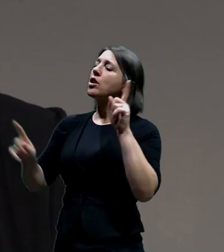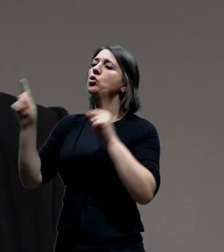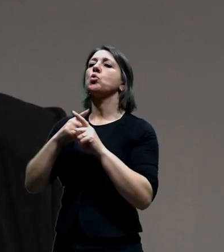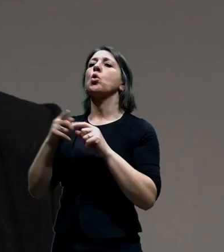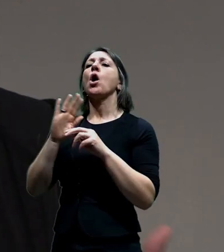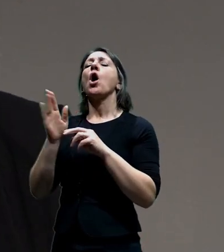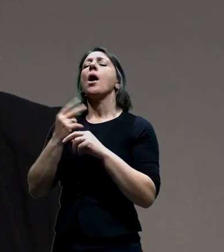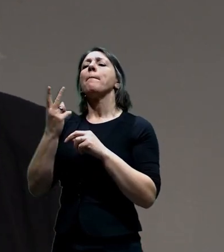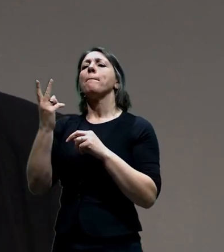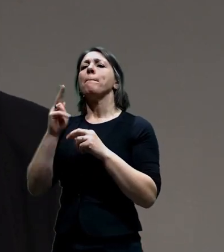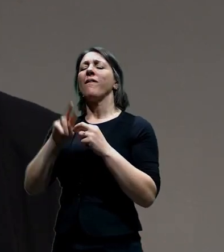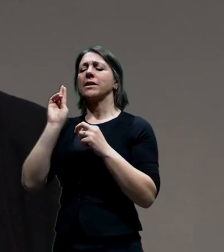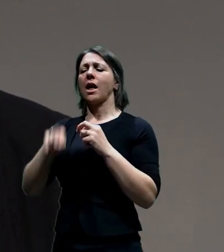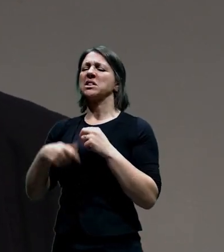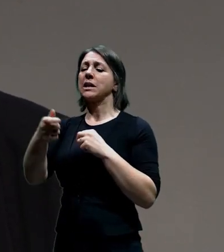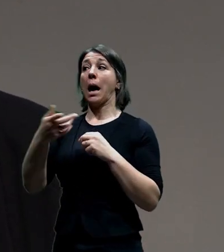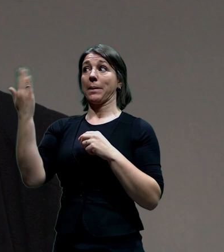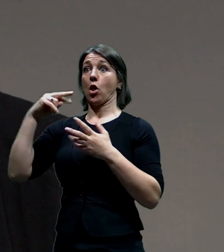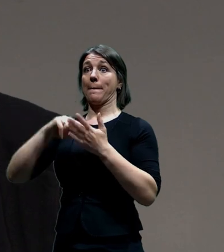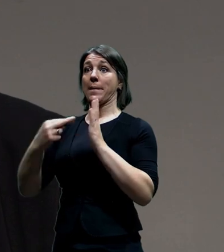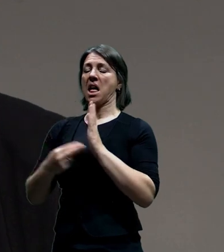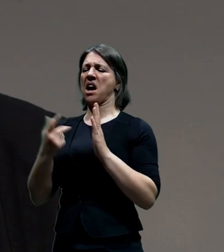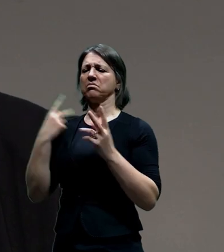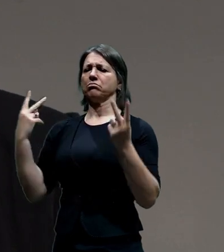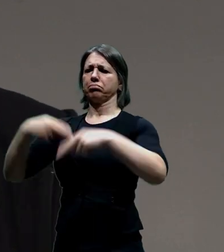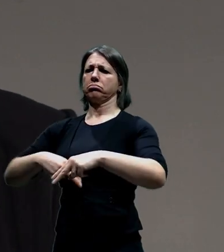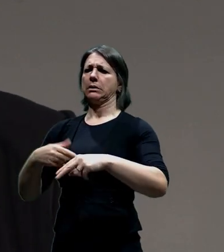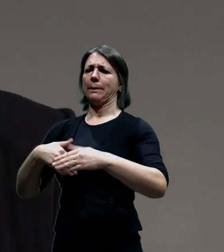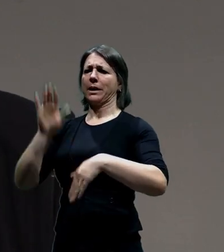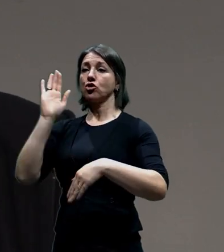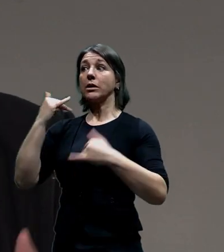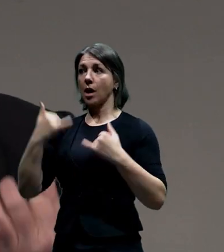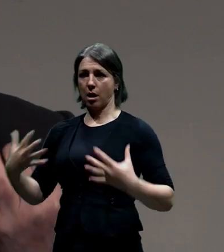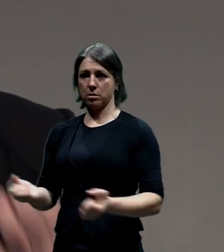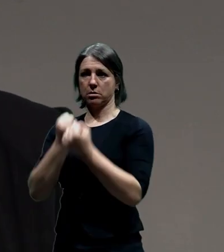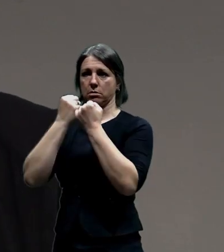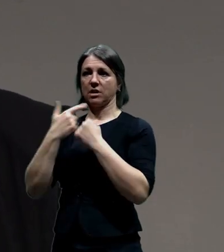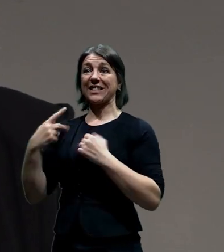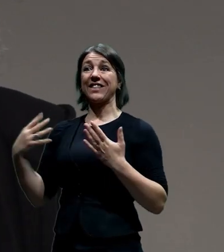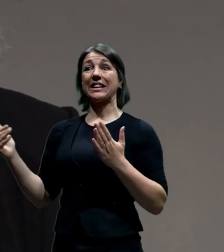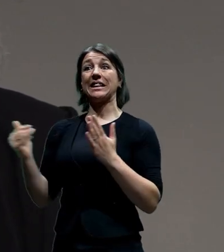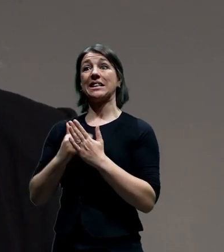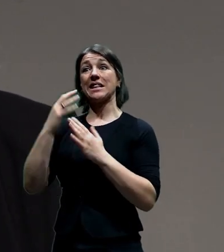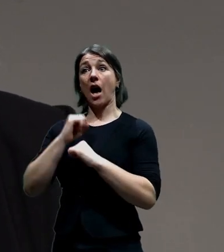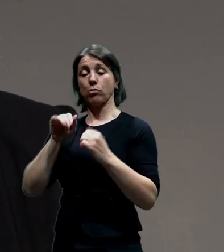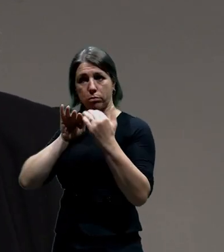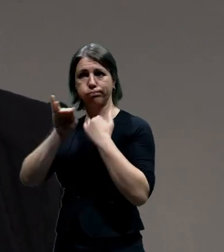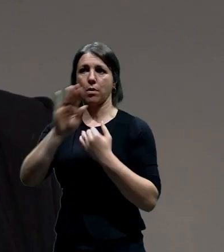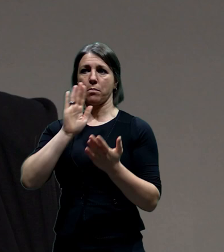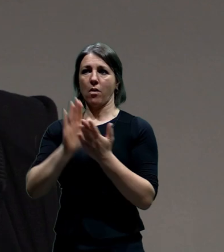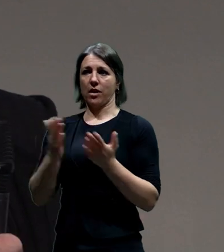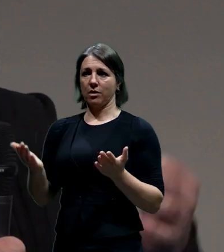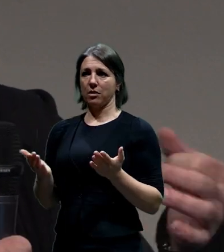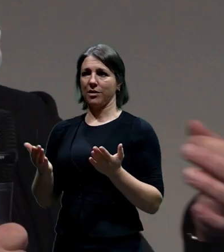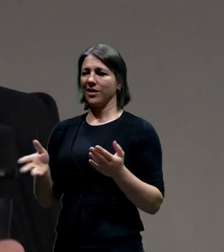třeba dneska utáhne 29 tisíc Povltavská aut. Tak vlastně my tuhle stopu úplně ji vygumujeme a pak